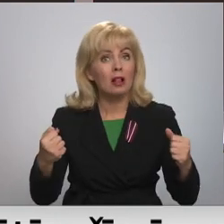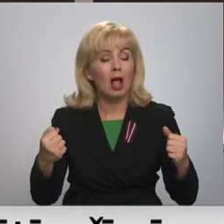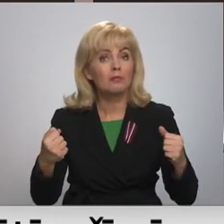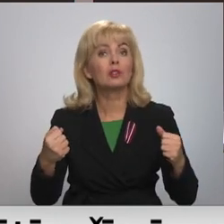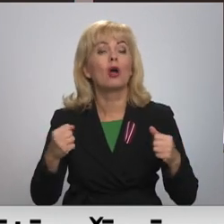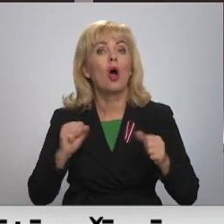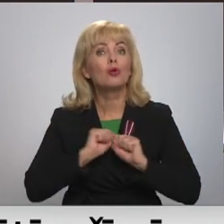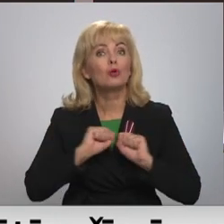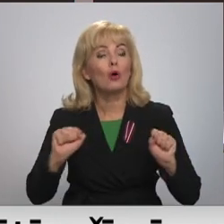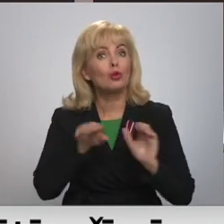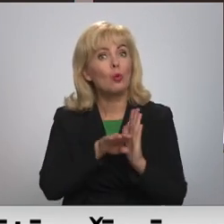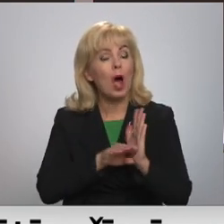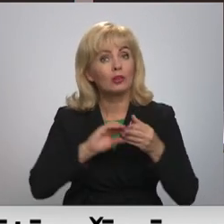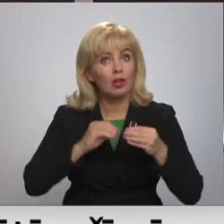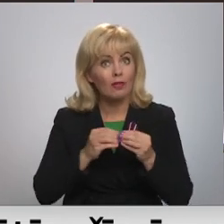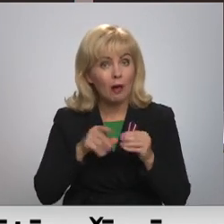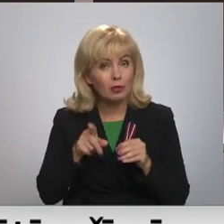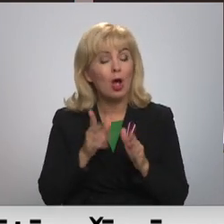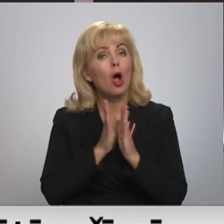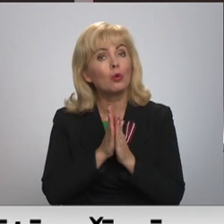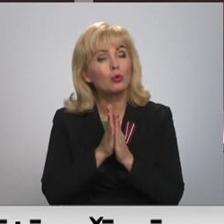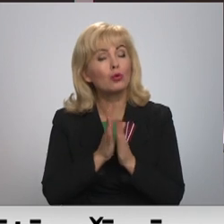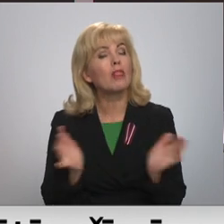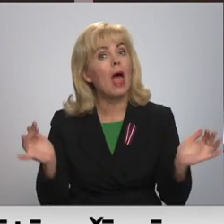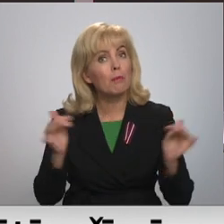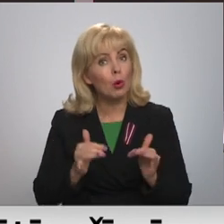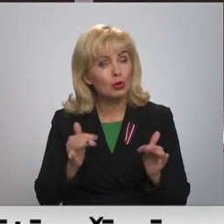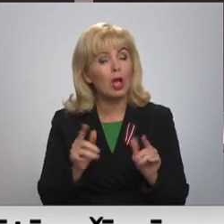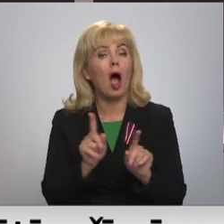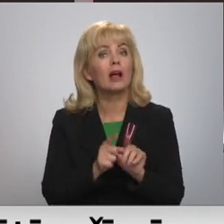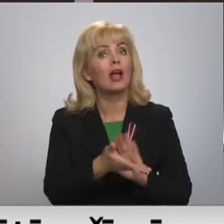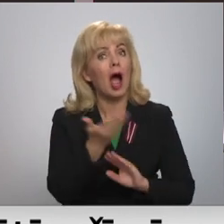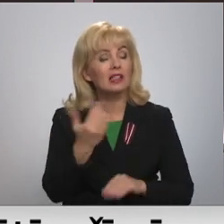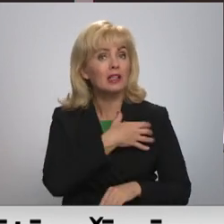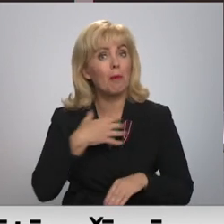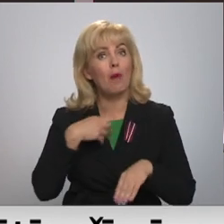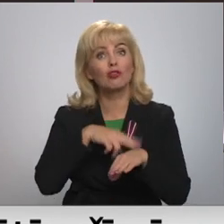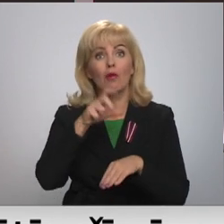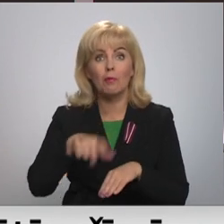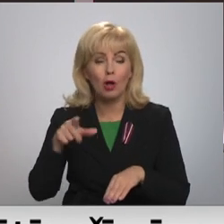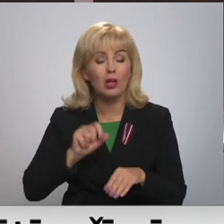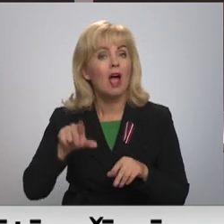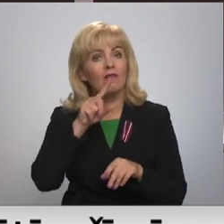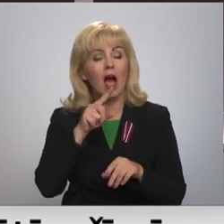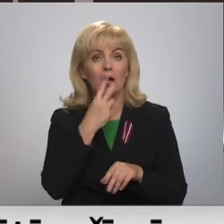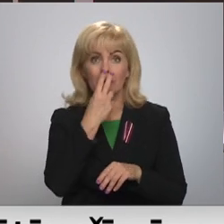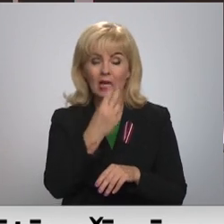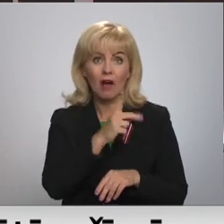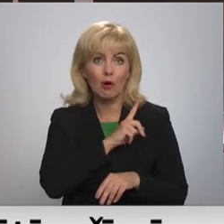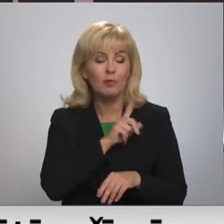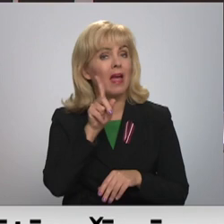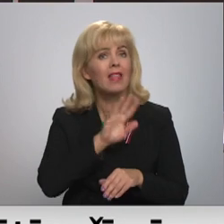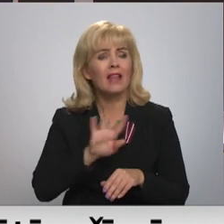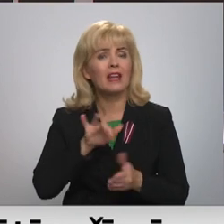ievērošanu. Nepulcēties atlikušajās brīdienās aicina arī pašvaldības policija. Pastiprināta uzmanība tiek pievērsta nevien kājām